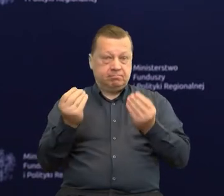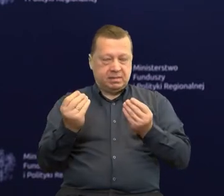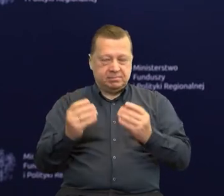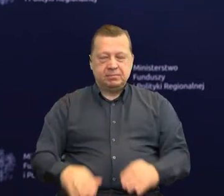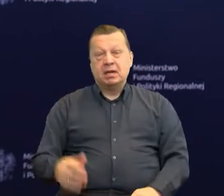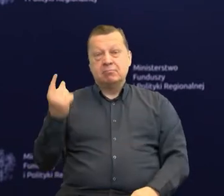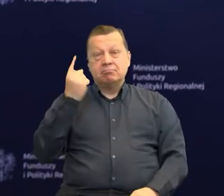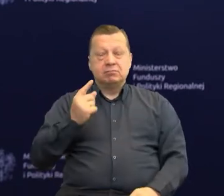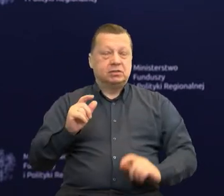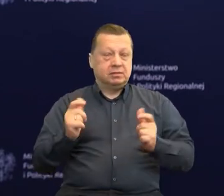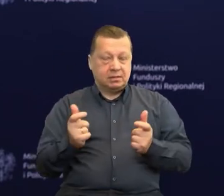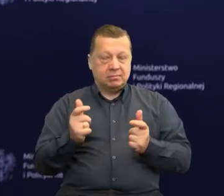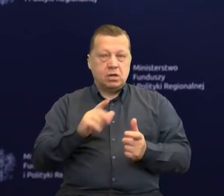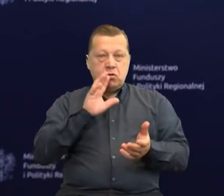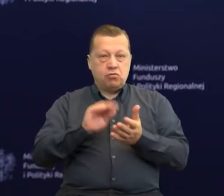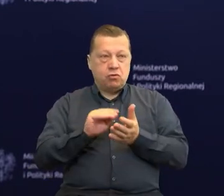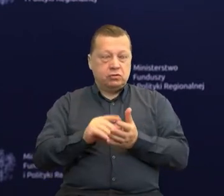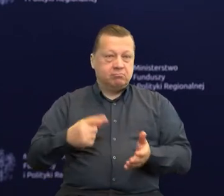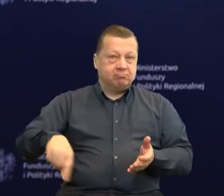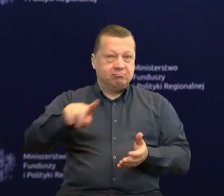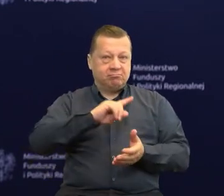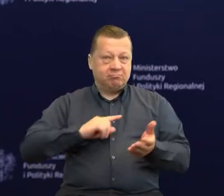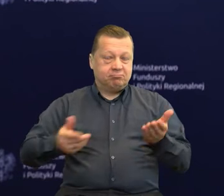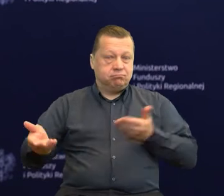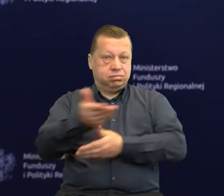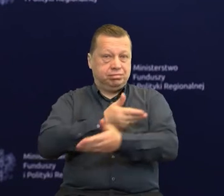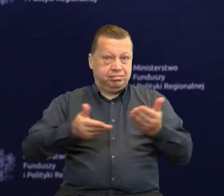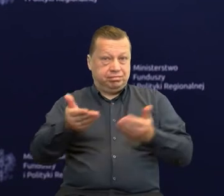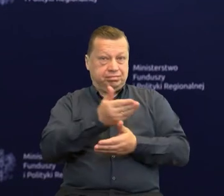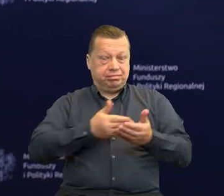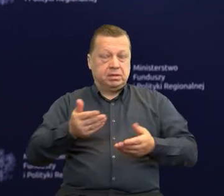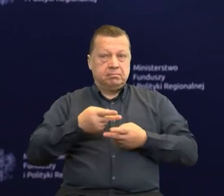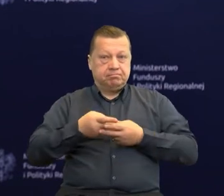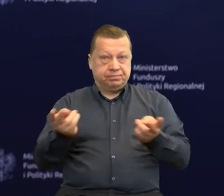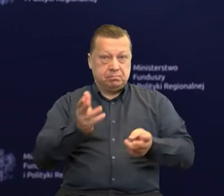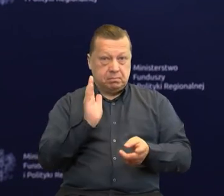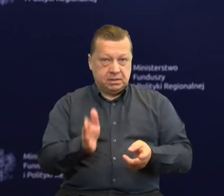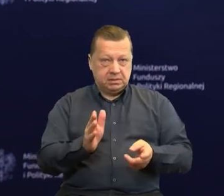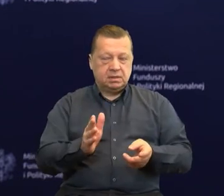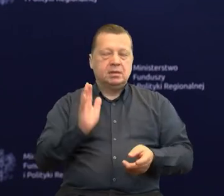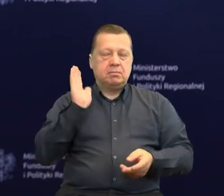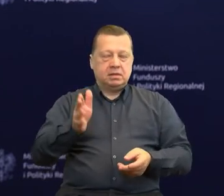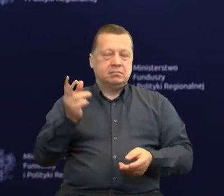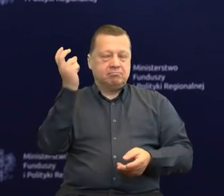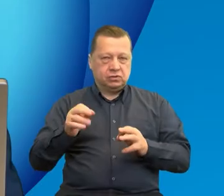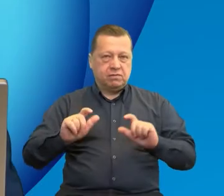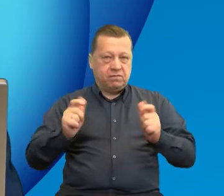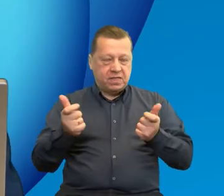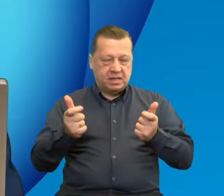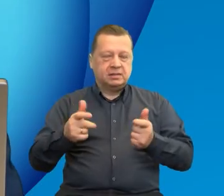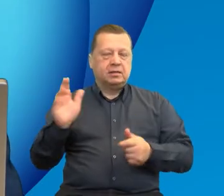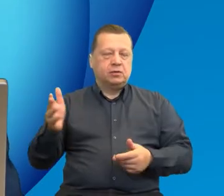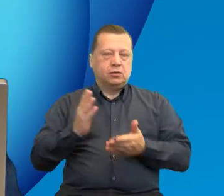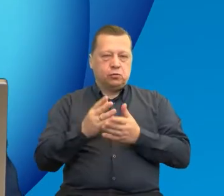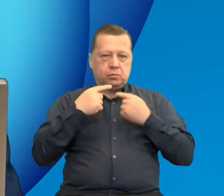że doświadczenia, którymi podzielą się z nami nasi beneficjenci będą Państwa inspirować. A